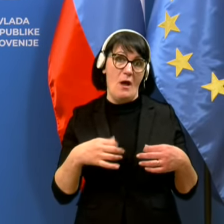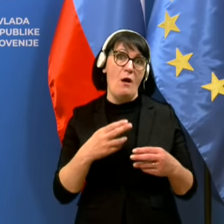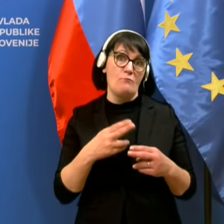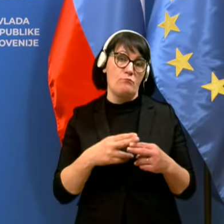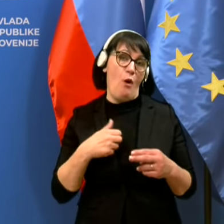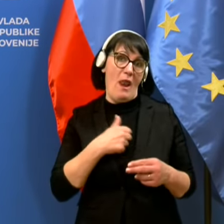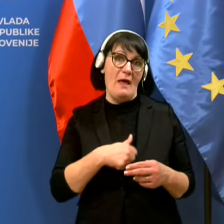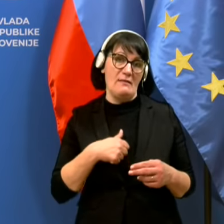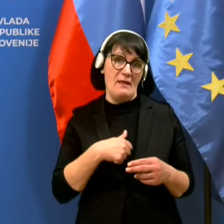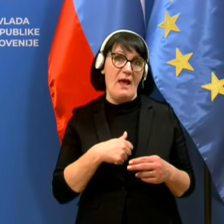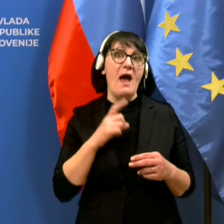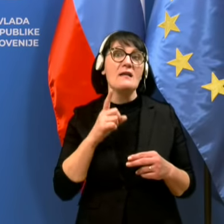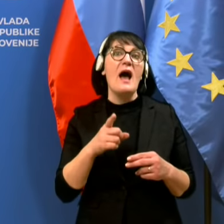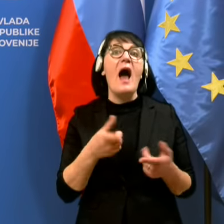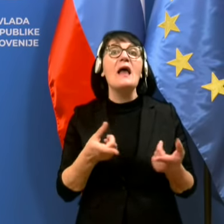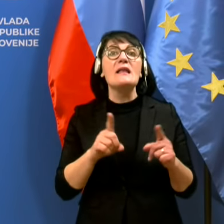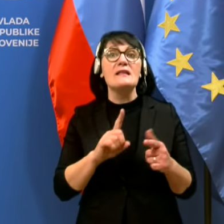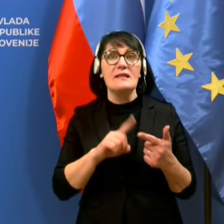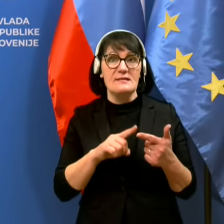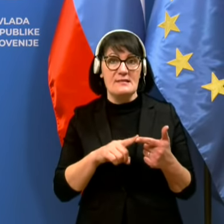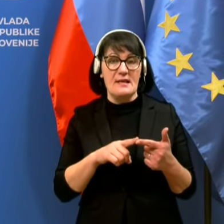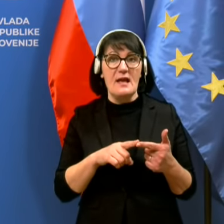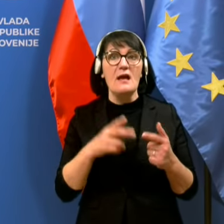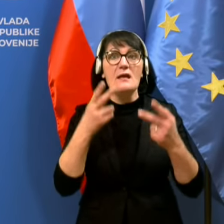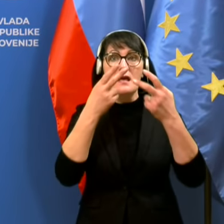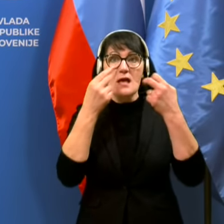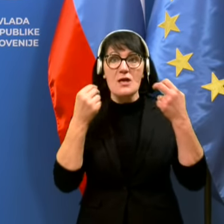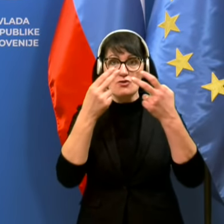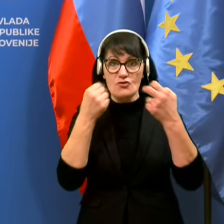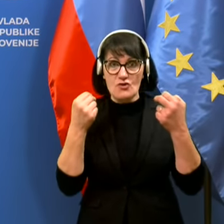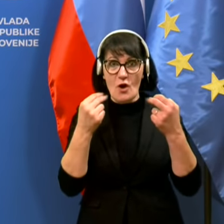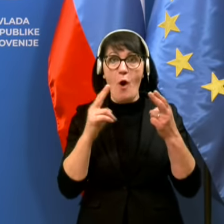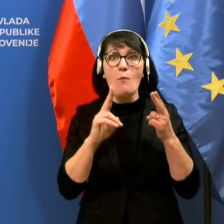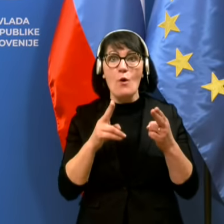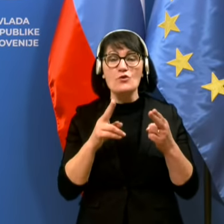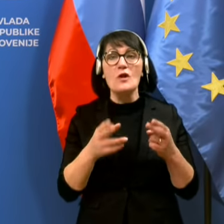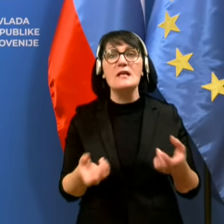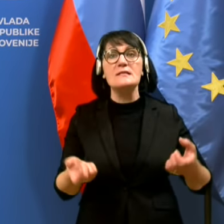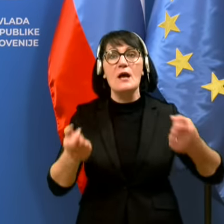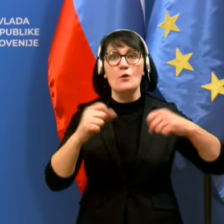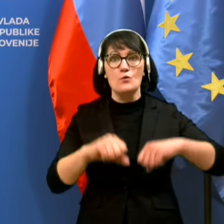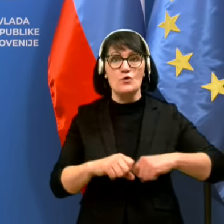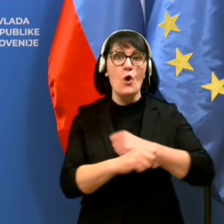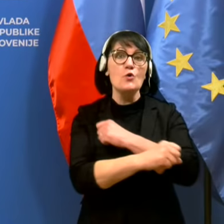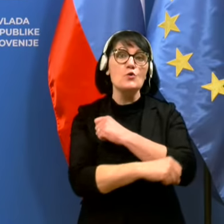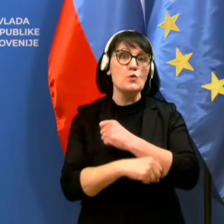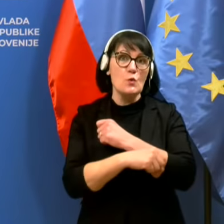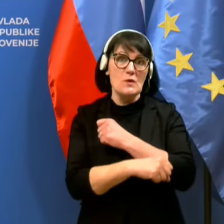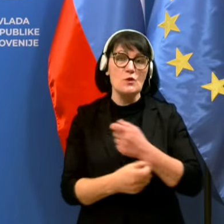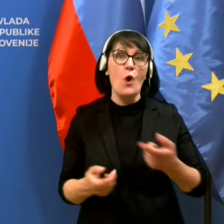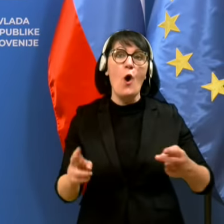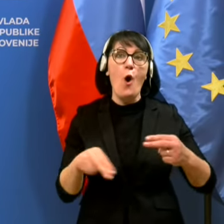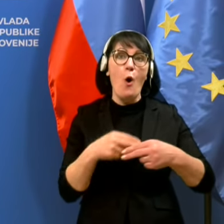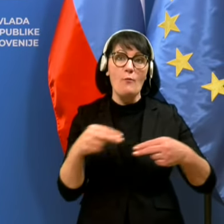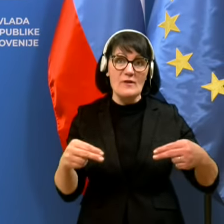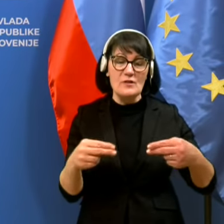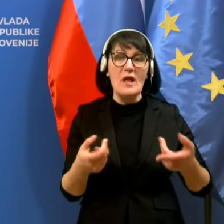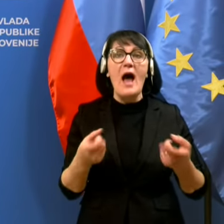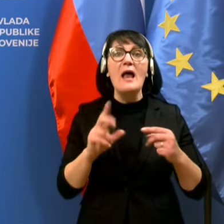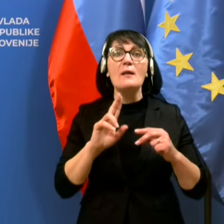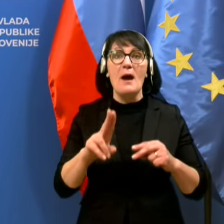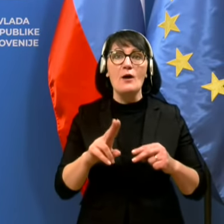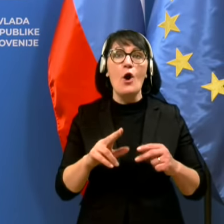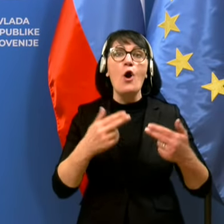potovanja tistih, ki mogoče iščejo možnost, da zaključijo kakšno študijsko obveznost ali pa ki imajo nujne